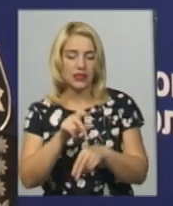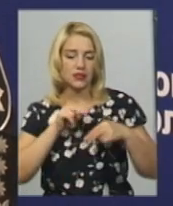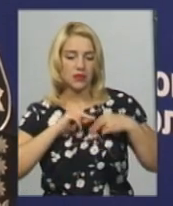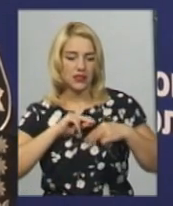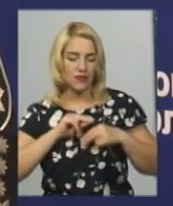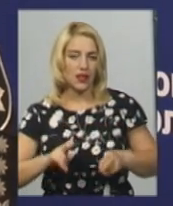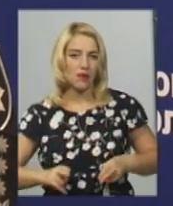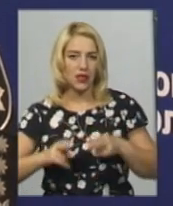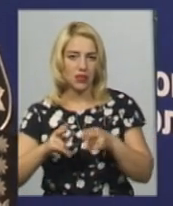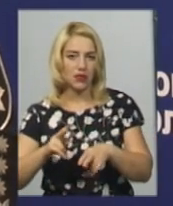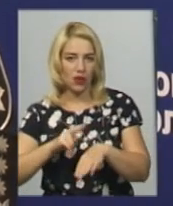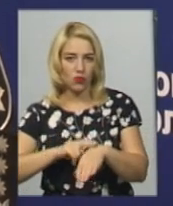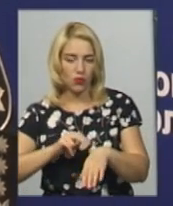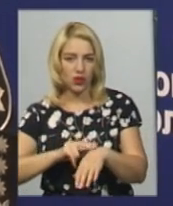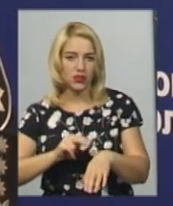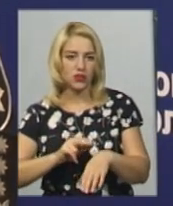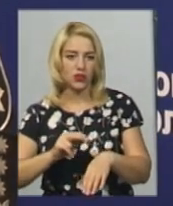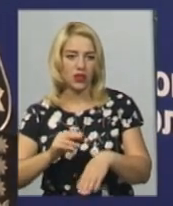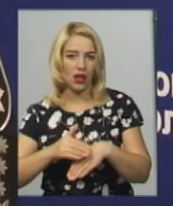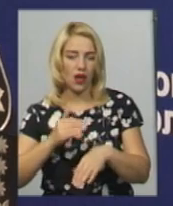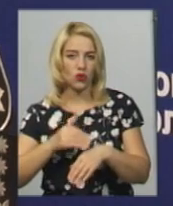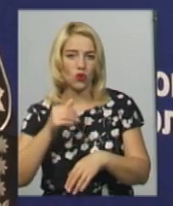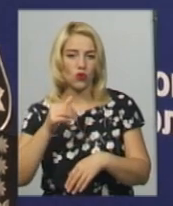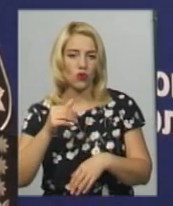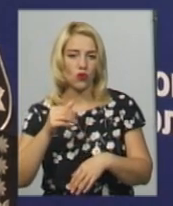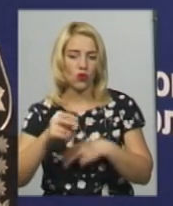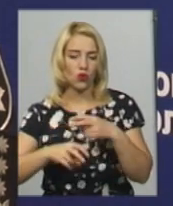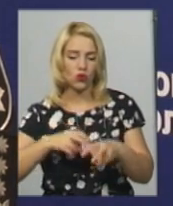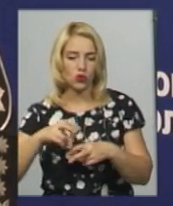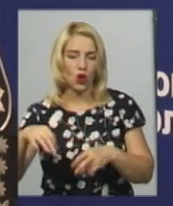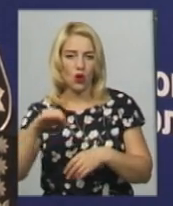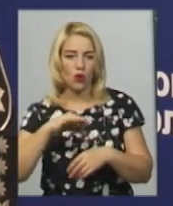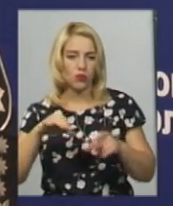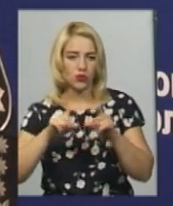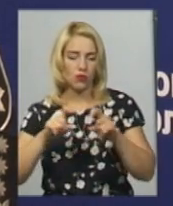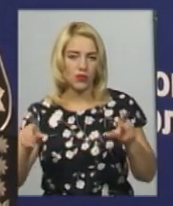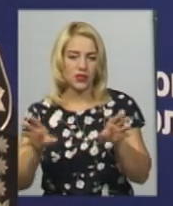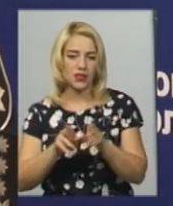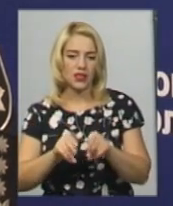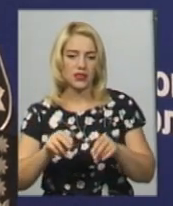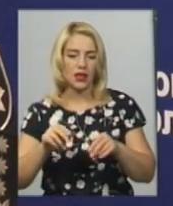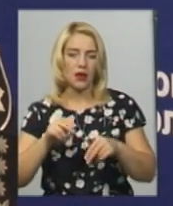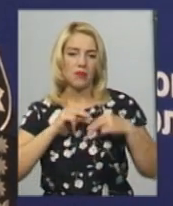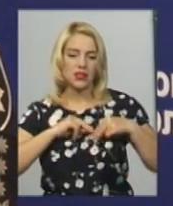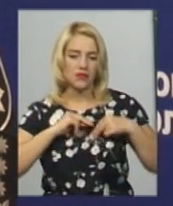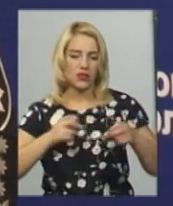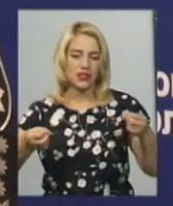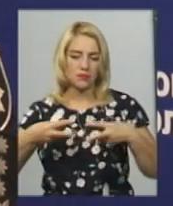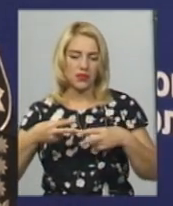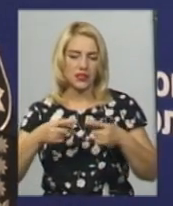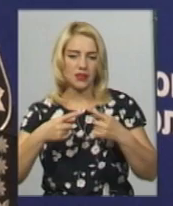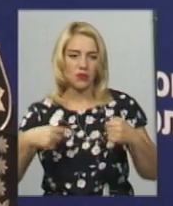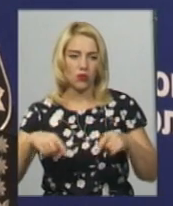кримінальної поліції, карного розшуку обласного апарату з працівниками спецпідрозділу карного розшуку